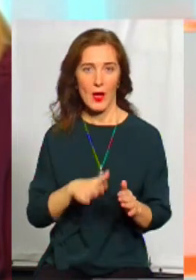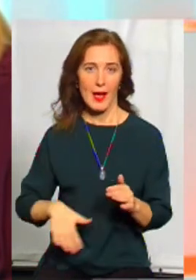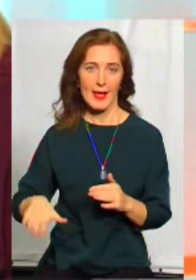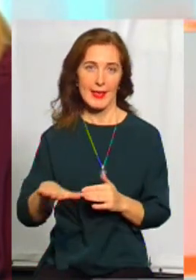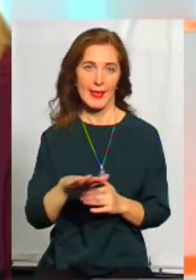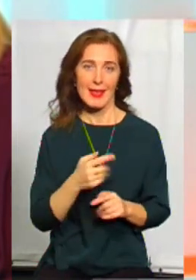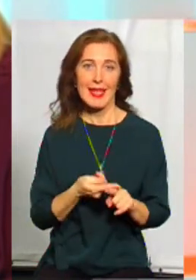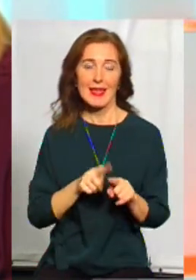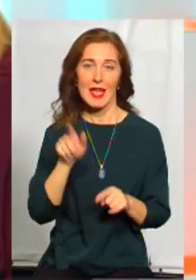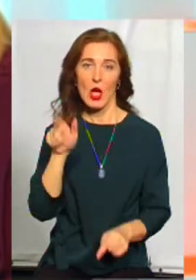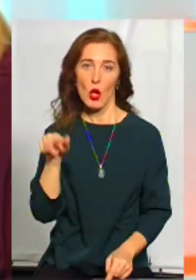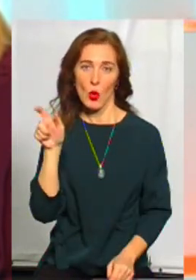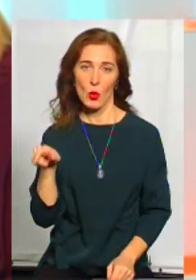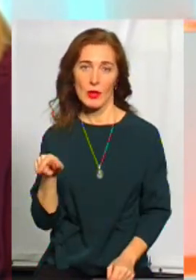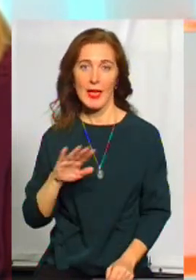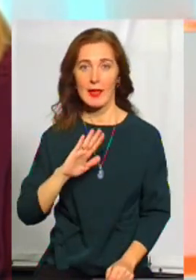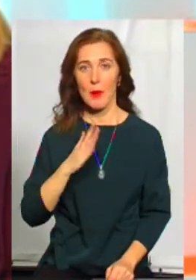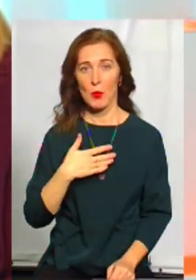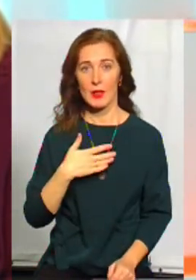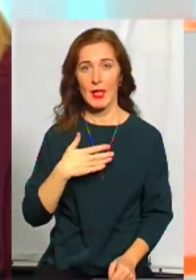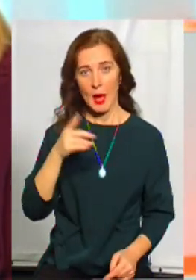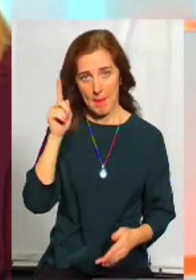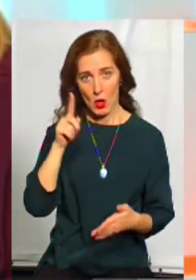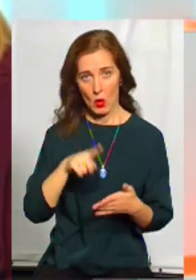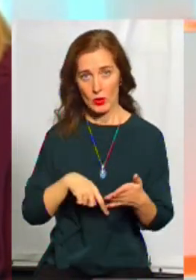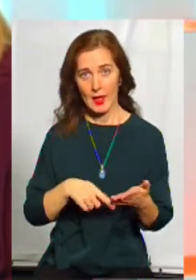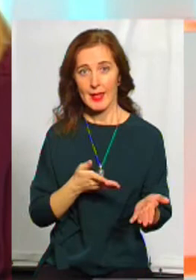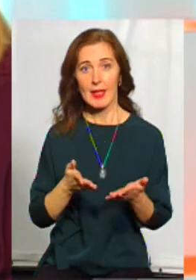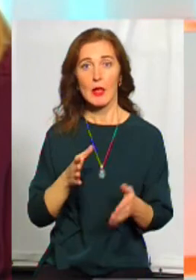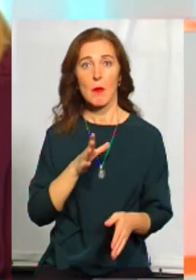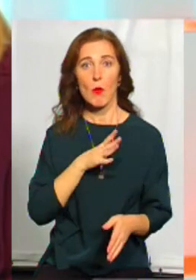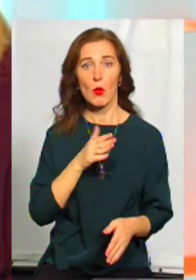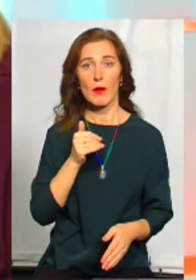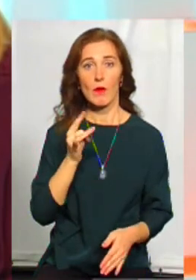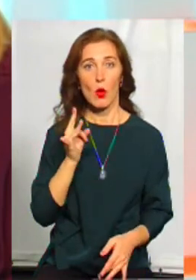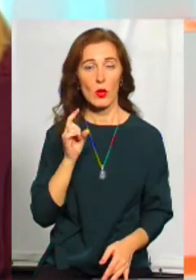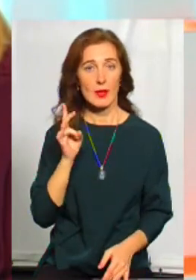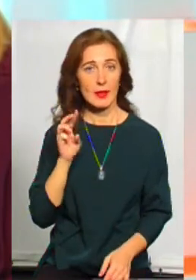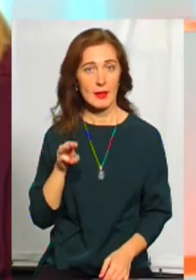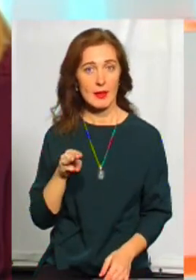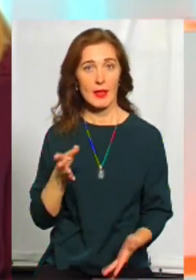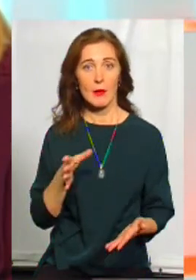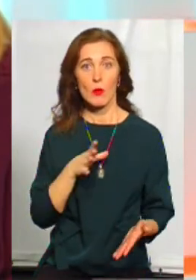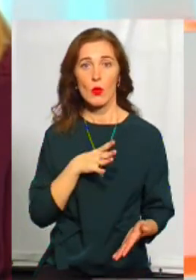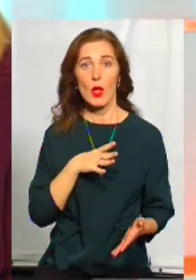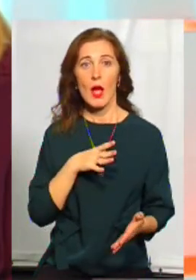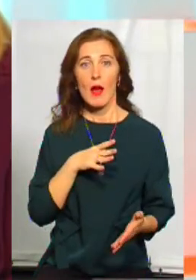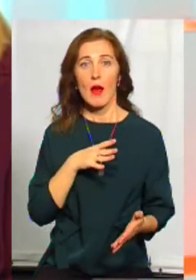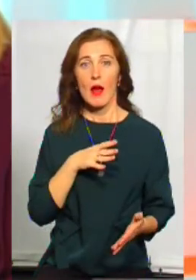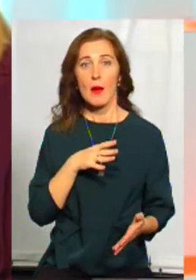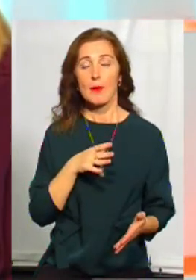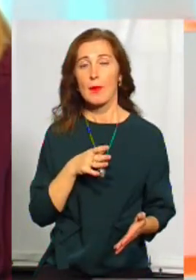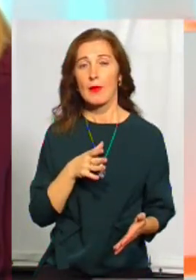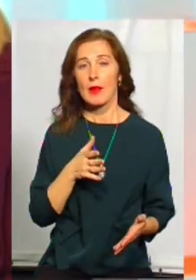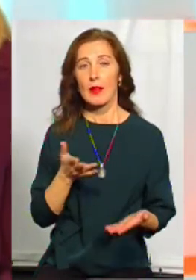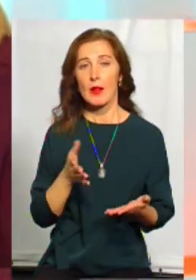ті люди, на моє глибоке переконання, які пройшли фронт, які пройшли волонтерський рух, які проявили